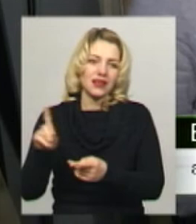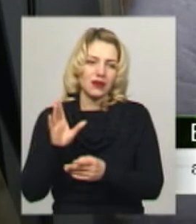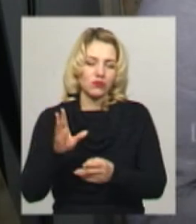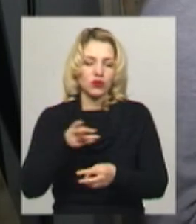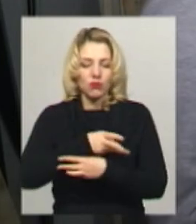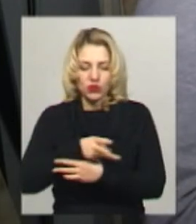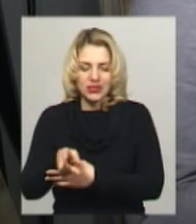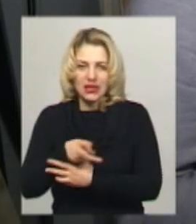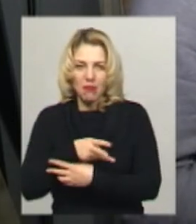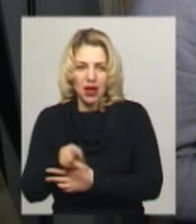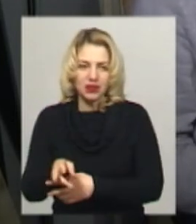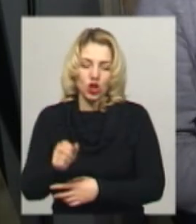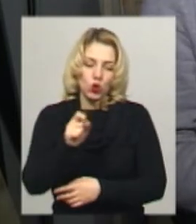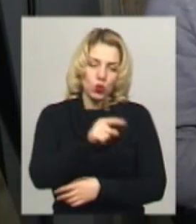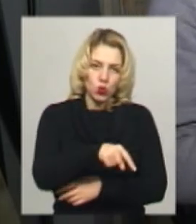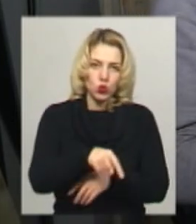ось тут, ось тут.